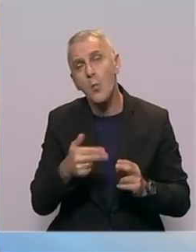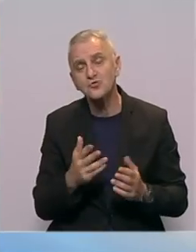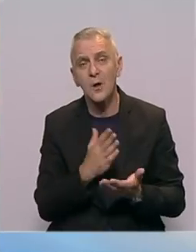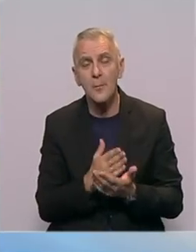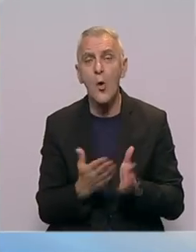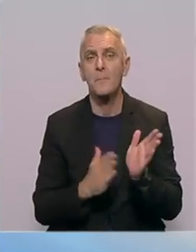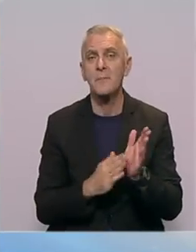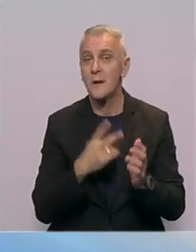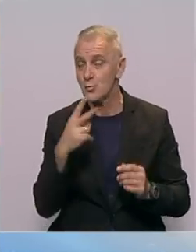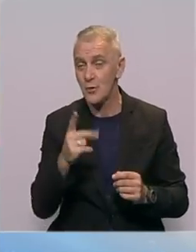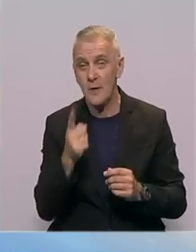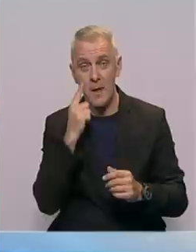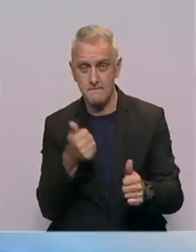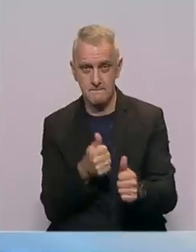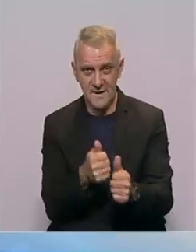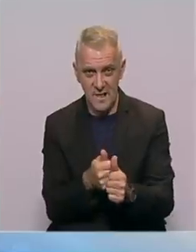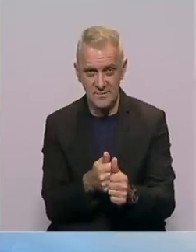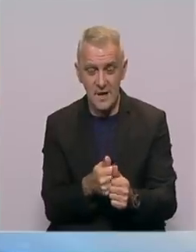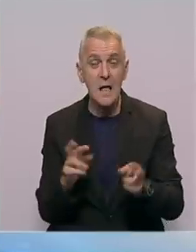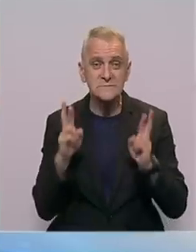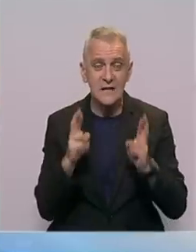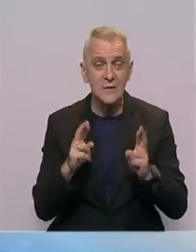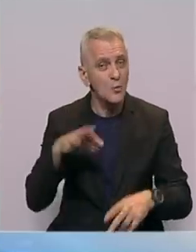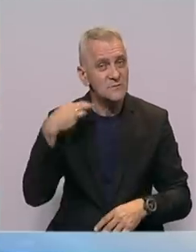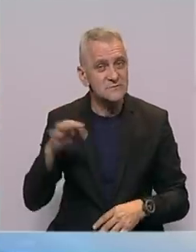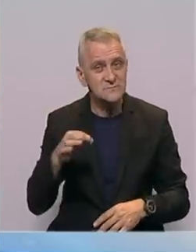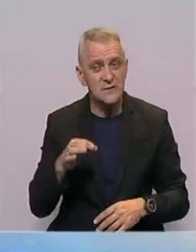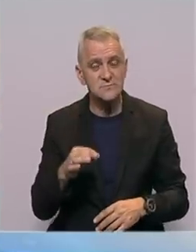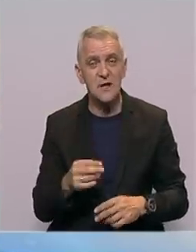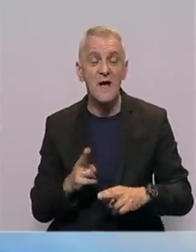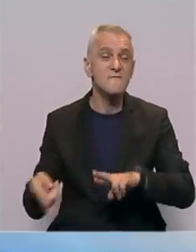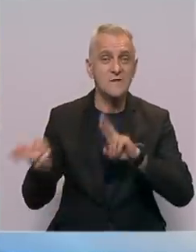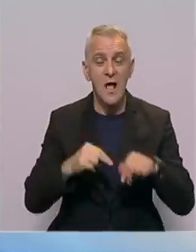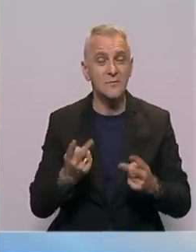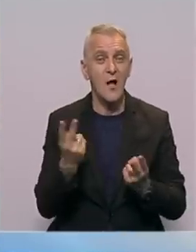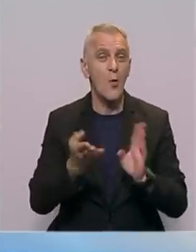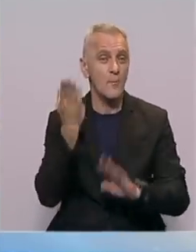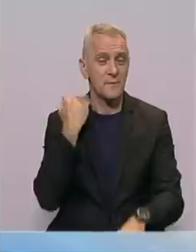bio primjer drugima da krenu njegovim putem s nadom da Srebrenica vrati svoj nekadašnji sjaj.